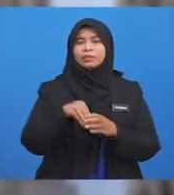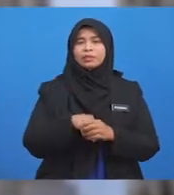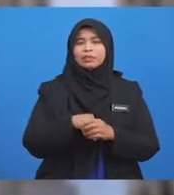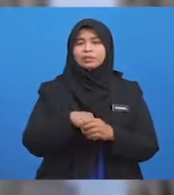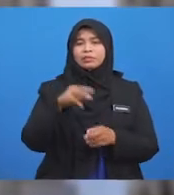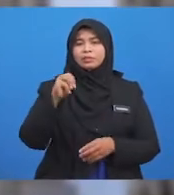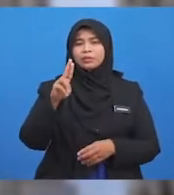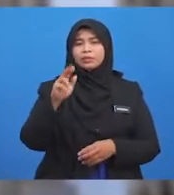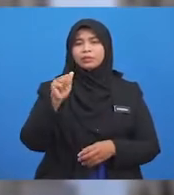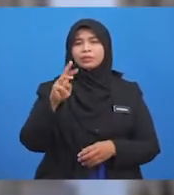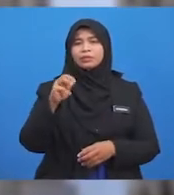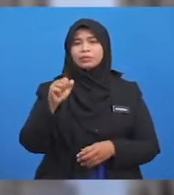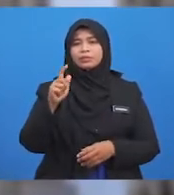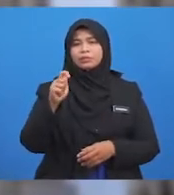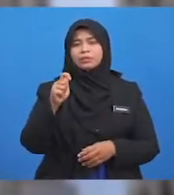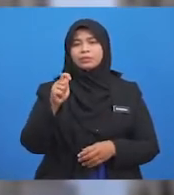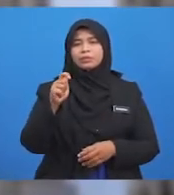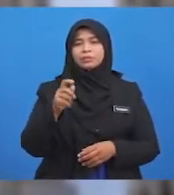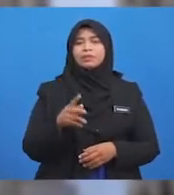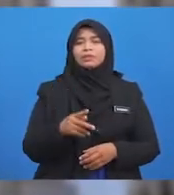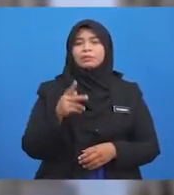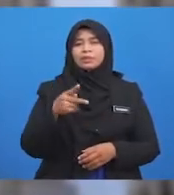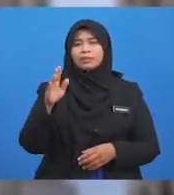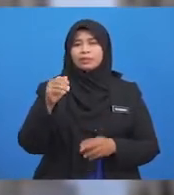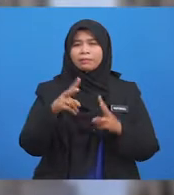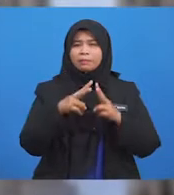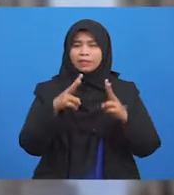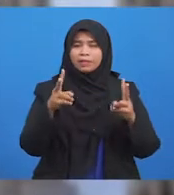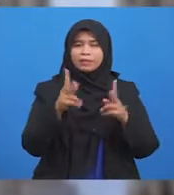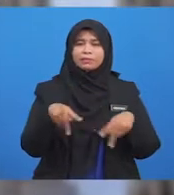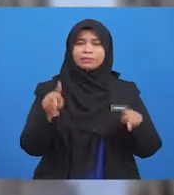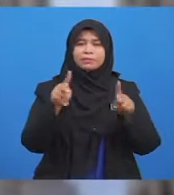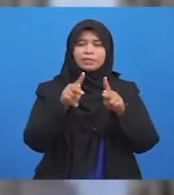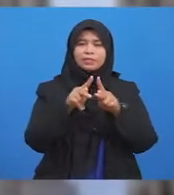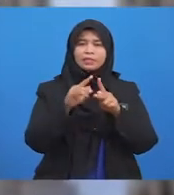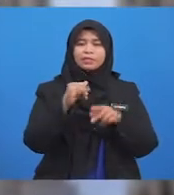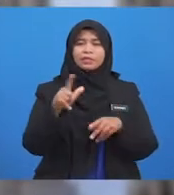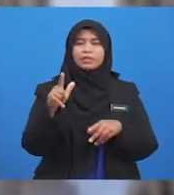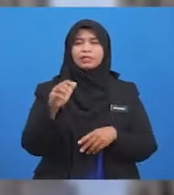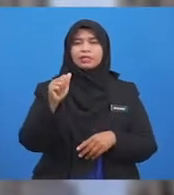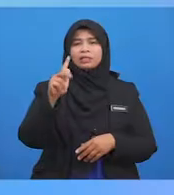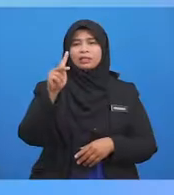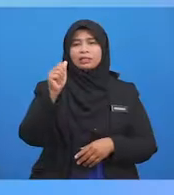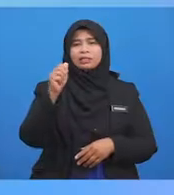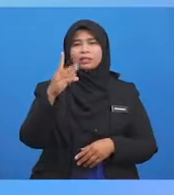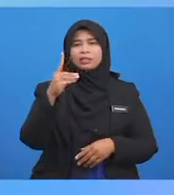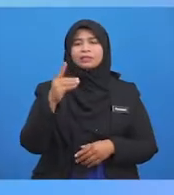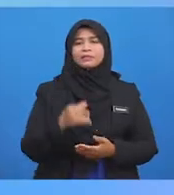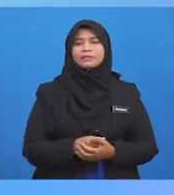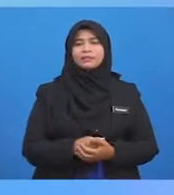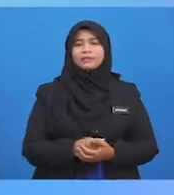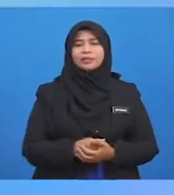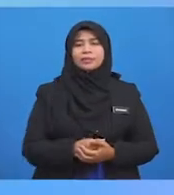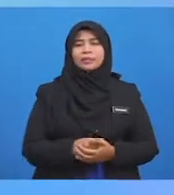'amalat Perkara yang Paling penting Dalam Pelaksanaannya Ialah Akad Akad ini